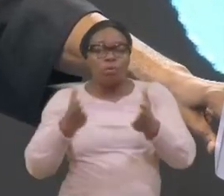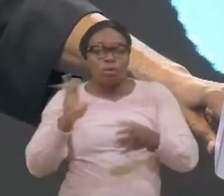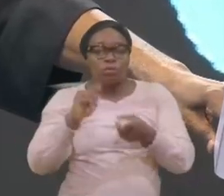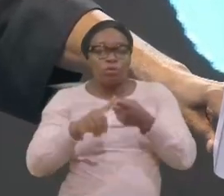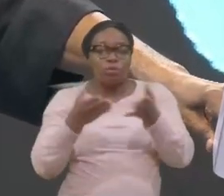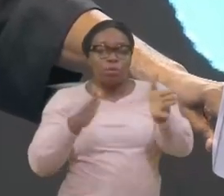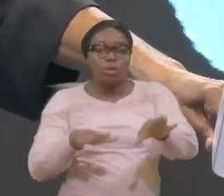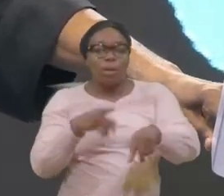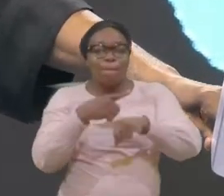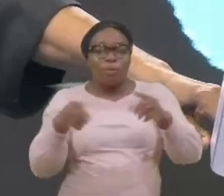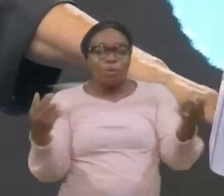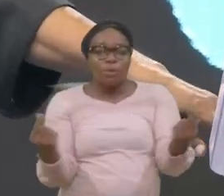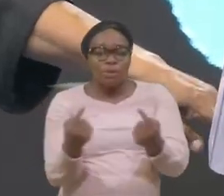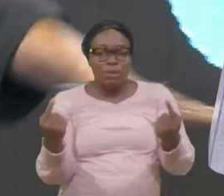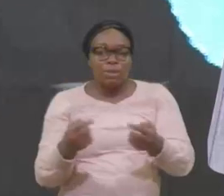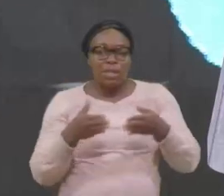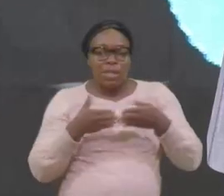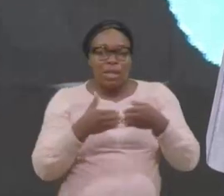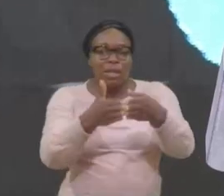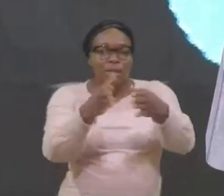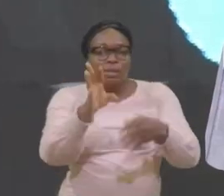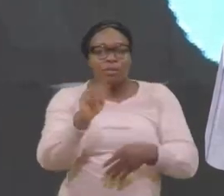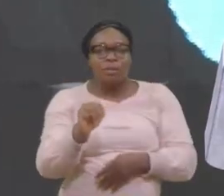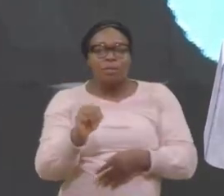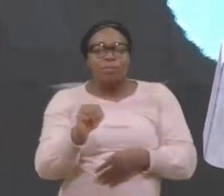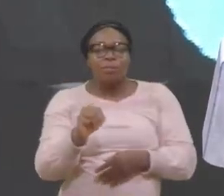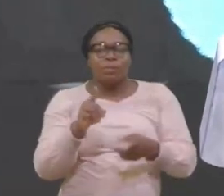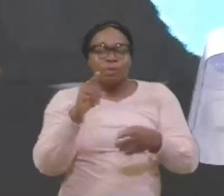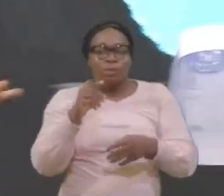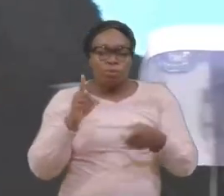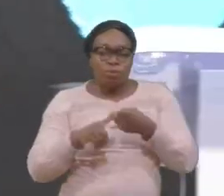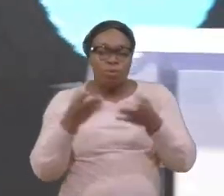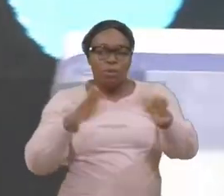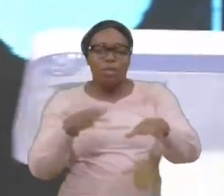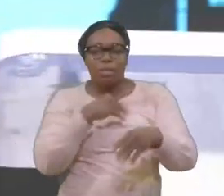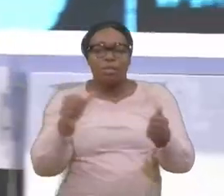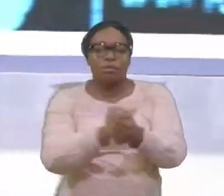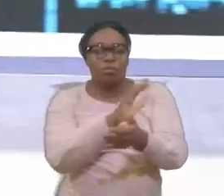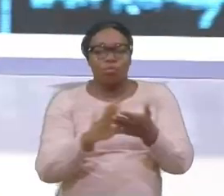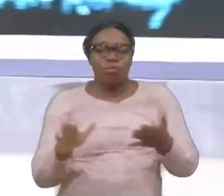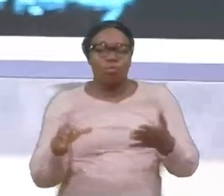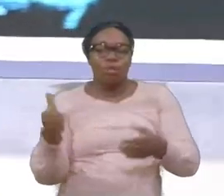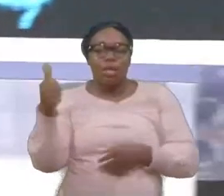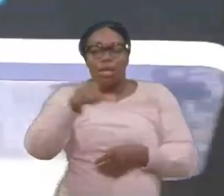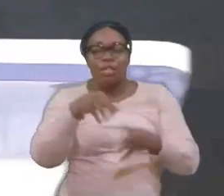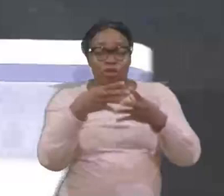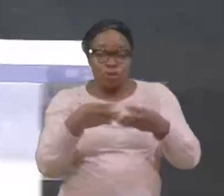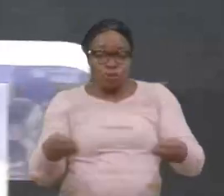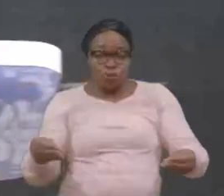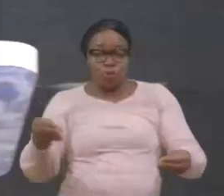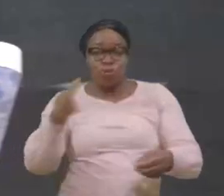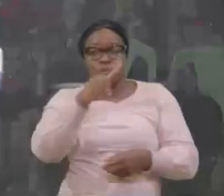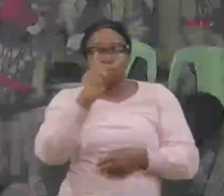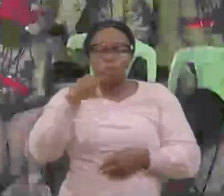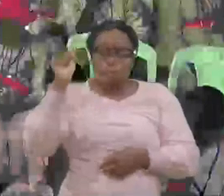Son péché, La conduit à la mort, Et à la destruction, Est-ce qu'il une solution, Oui,